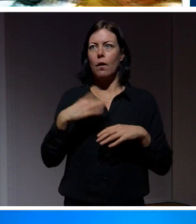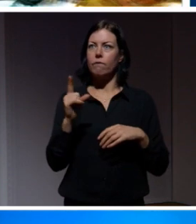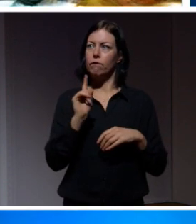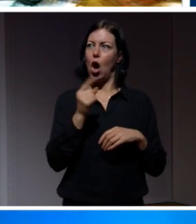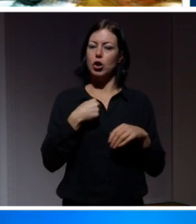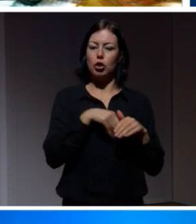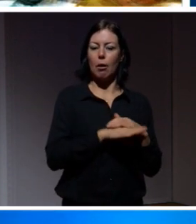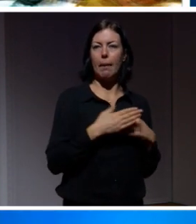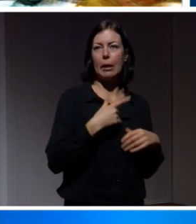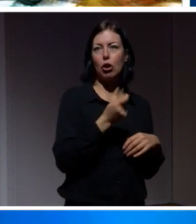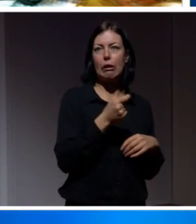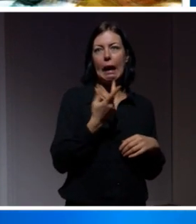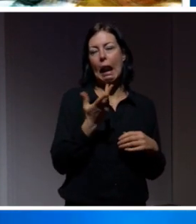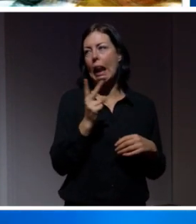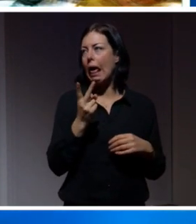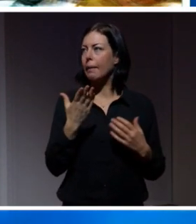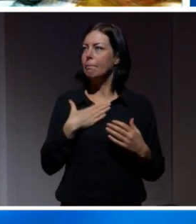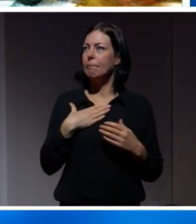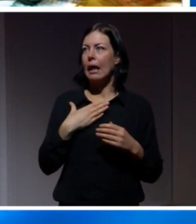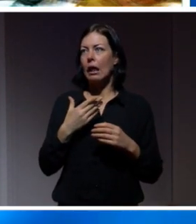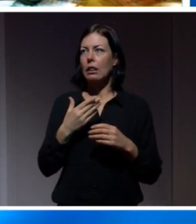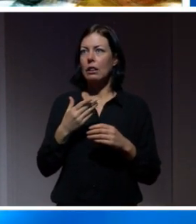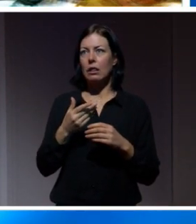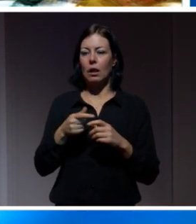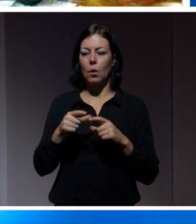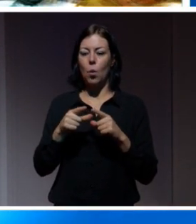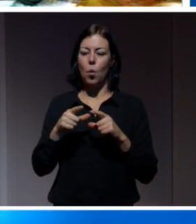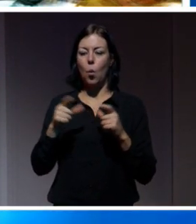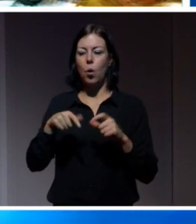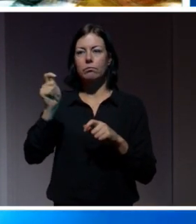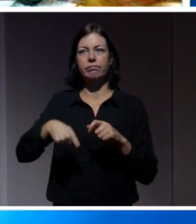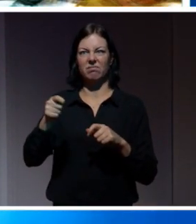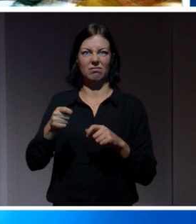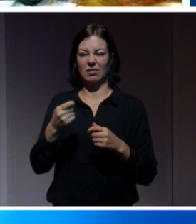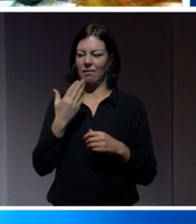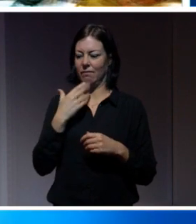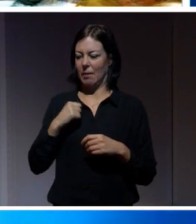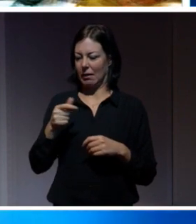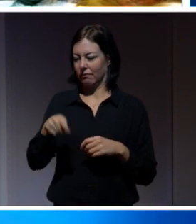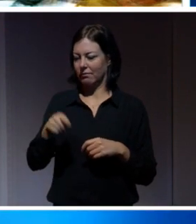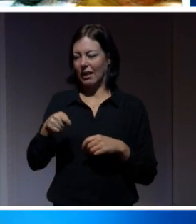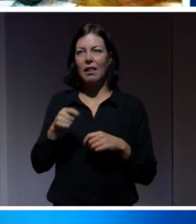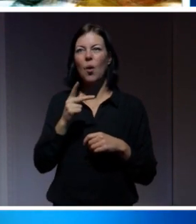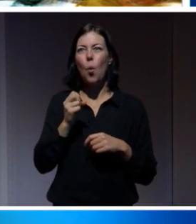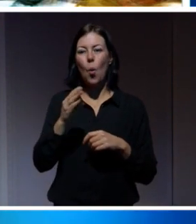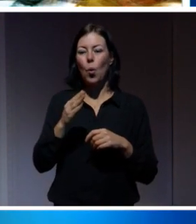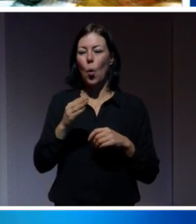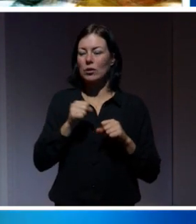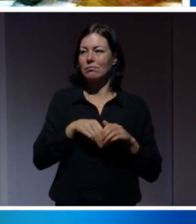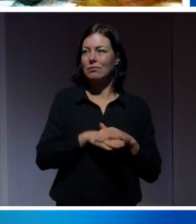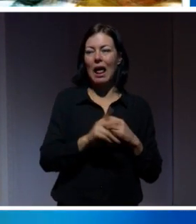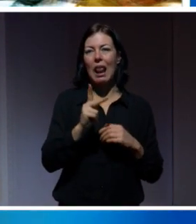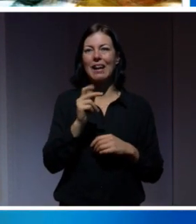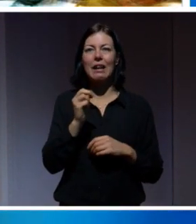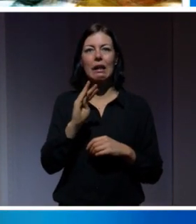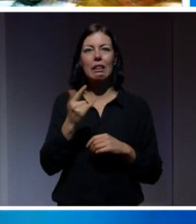jag har för kod till mitt bankomatkort. Bankomatkort förresten, vem använder det? Till min kreditkort eller vad det nu kan vara för någonting. Det